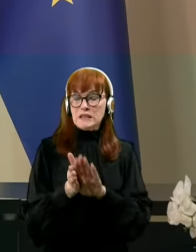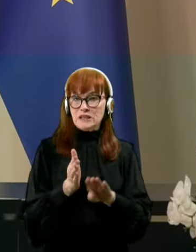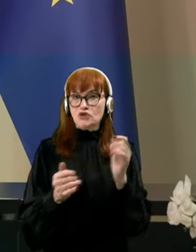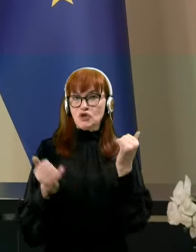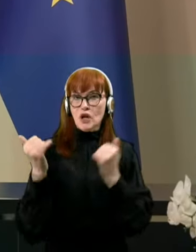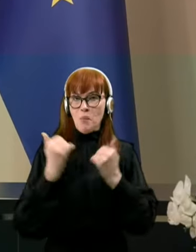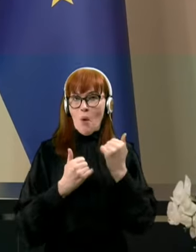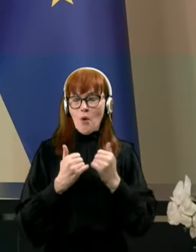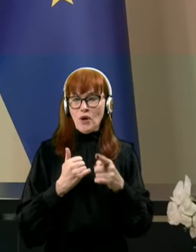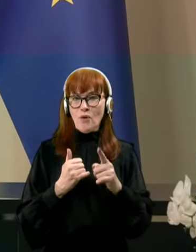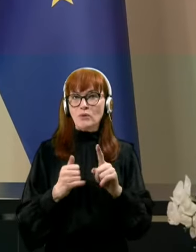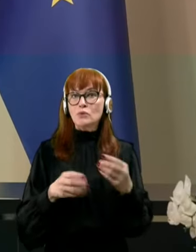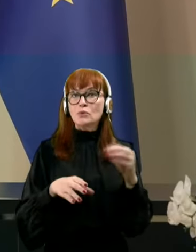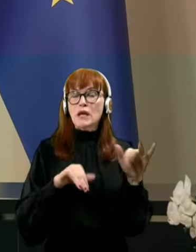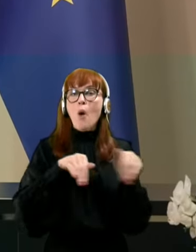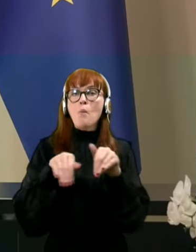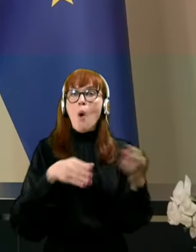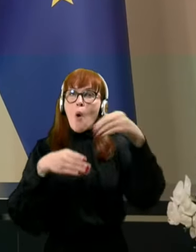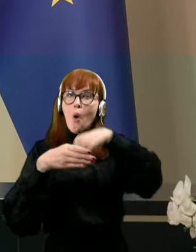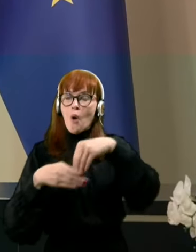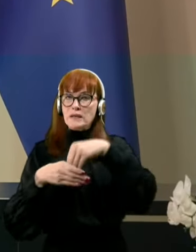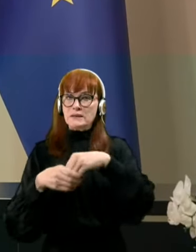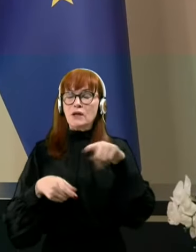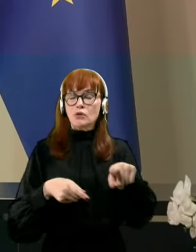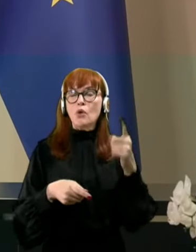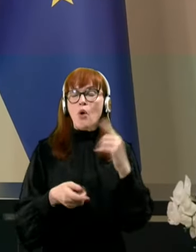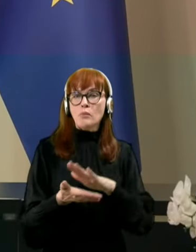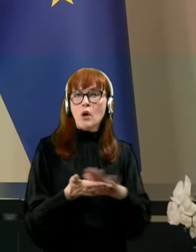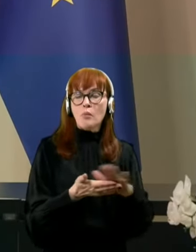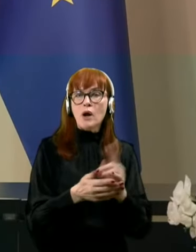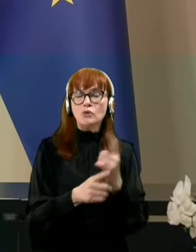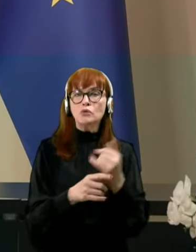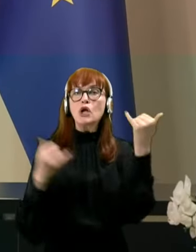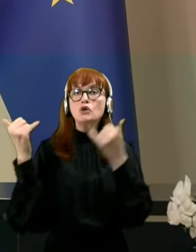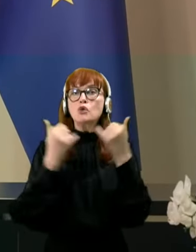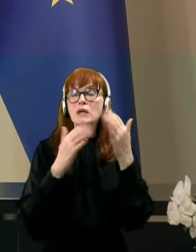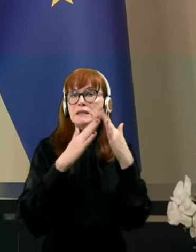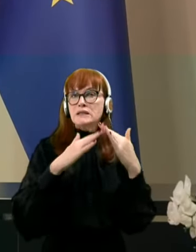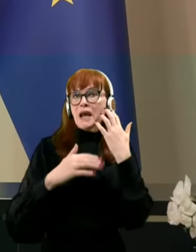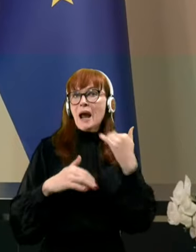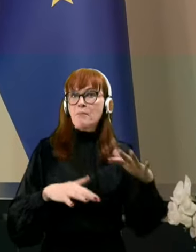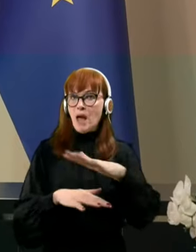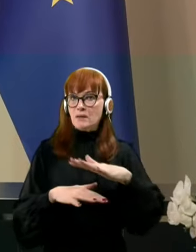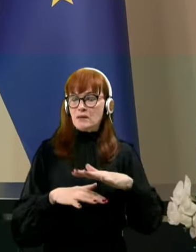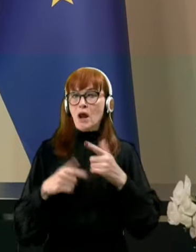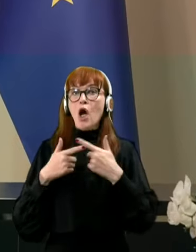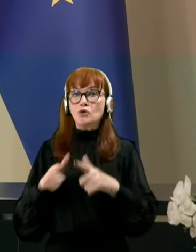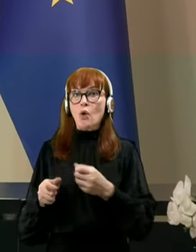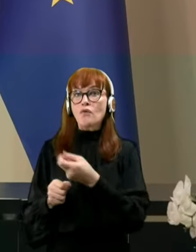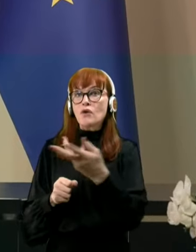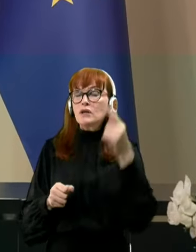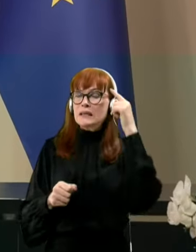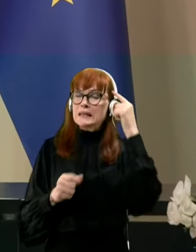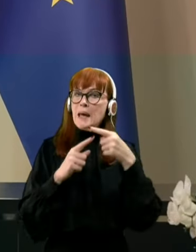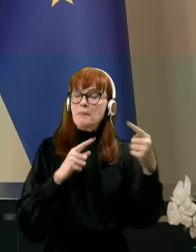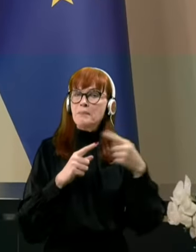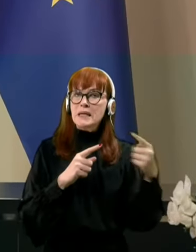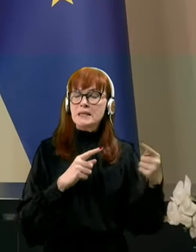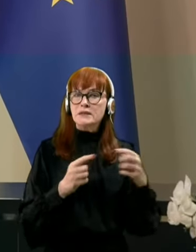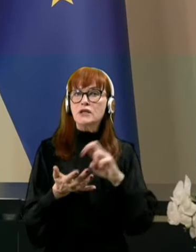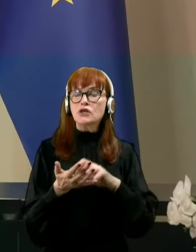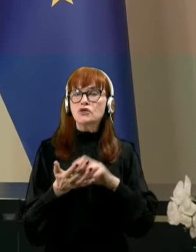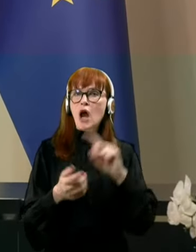kar nekaj teh turističnih bonov je bilo porabljenih tudi na turističnih kmetijah. Dovolite mi vendar še nekaj misli o